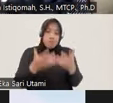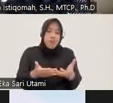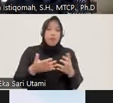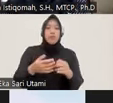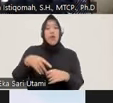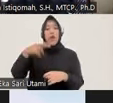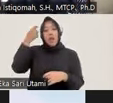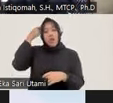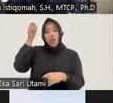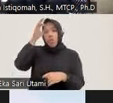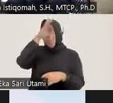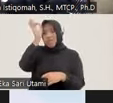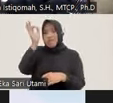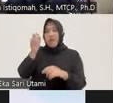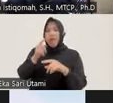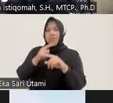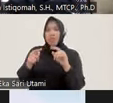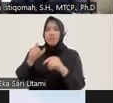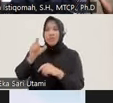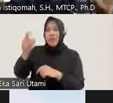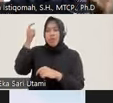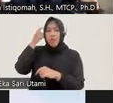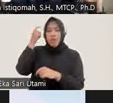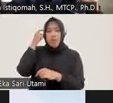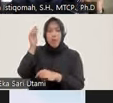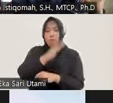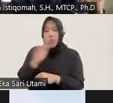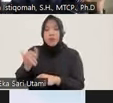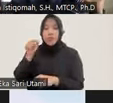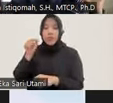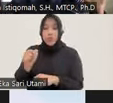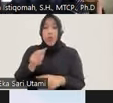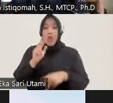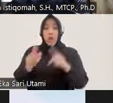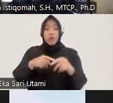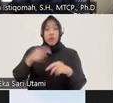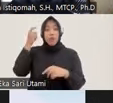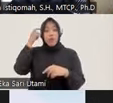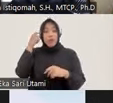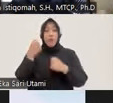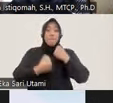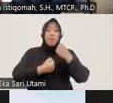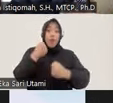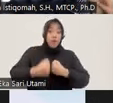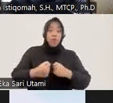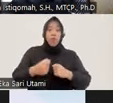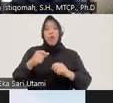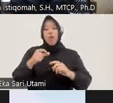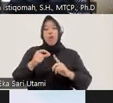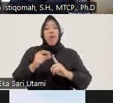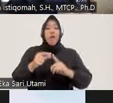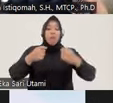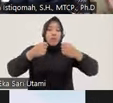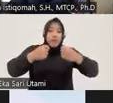padahal kan tidak seperti itu cara berpikirnya kalau kita sudah berpikir bahwa pelaku tindak pidana atau perkara tindak